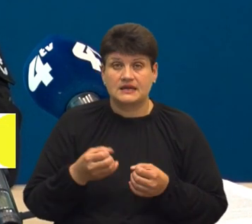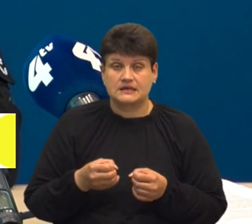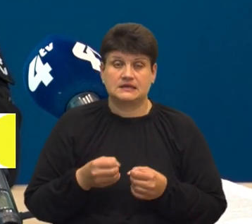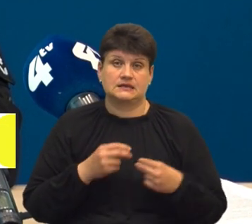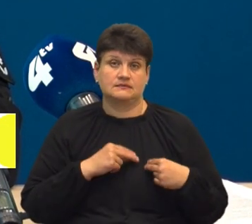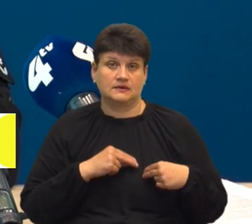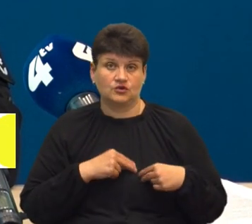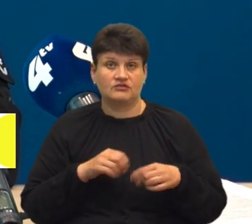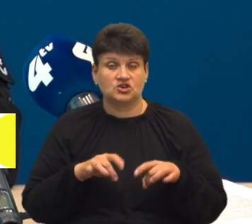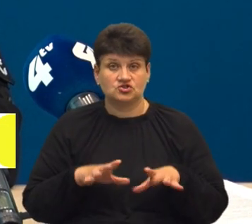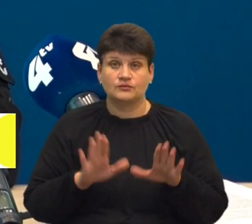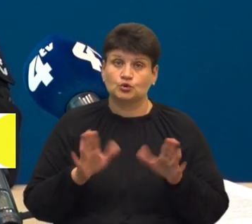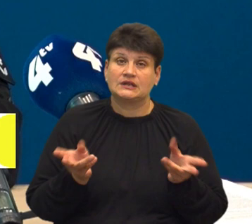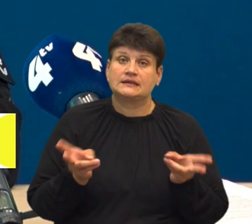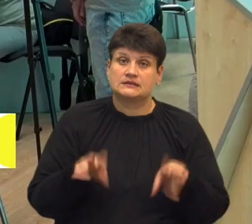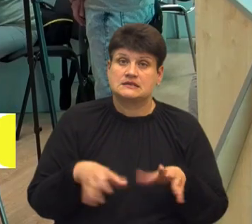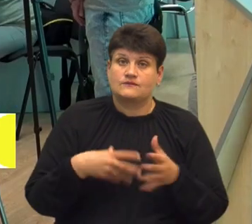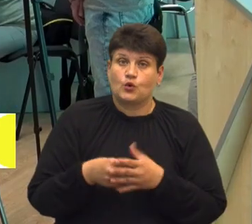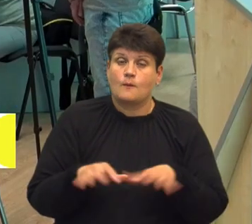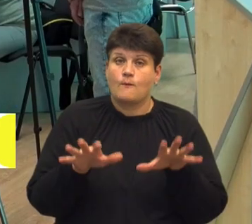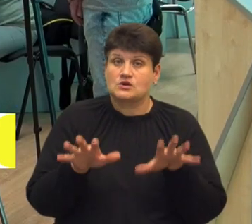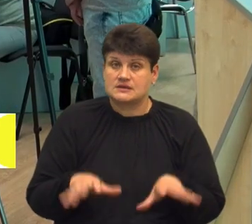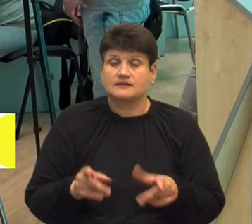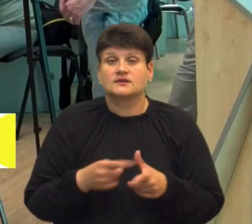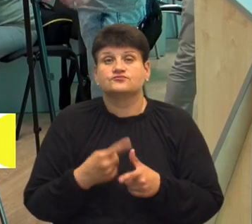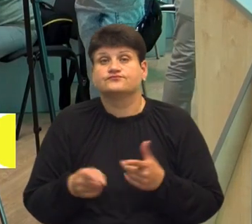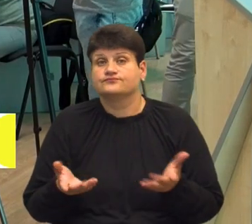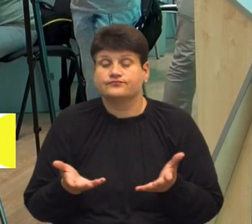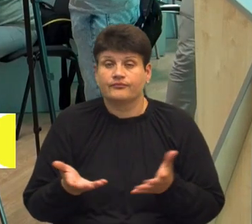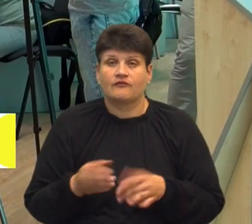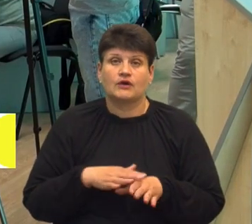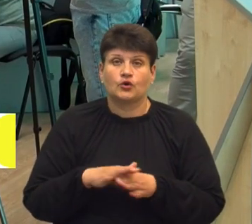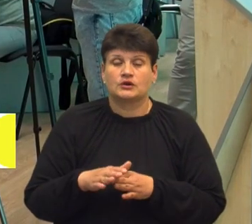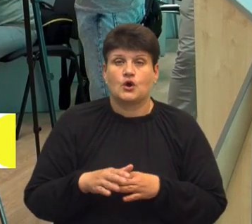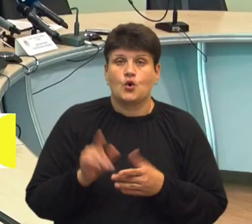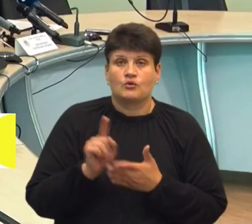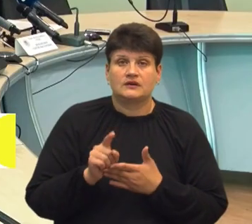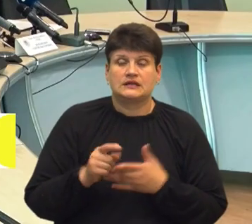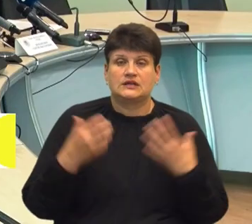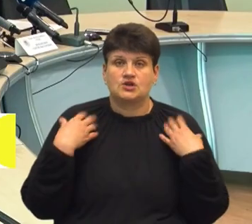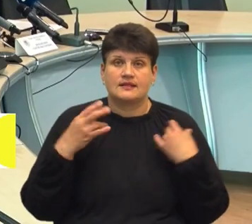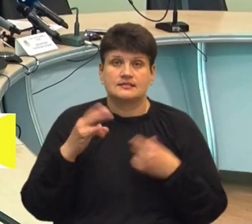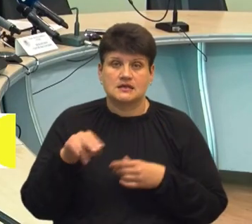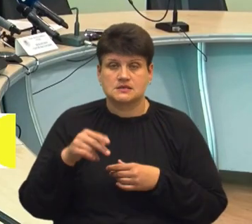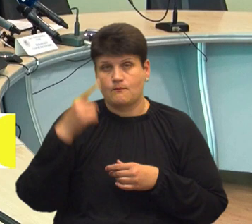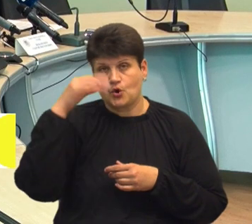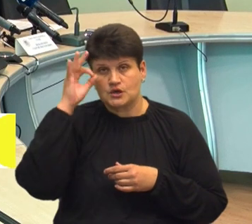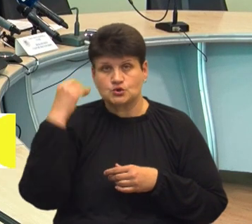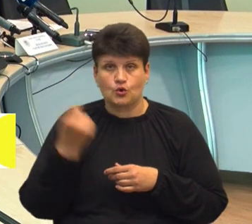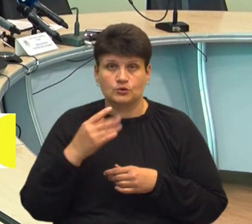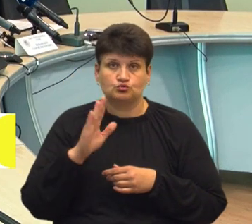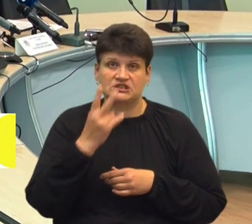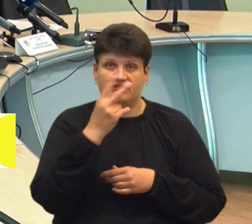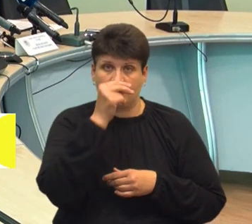керівники будуть на своїх посадах, ті, що були. Виконувати обов'язки начальника Нацполіції Тернопільщини, каже Сергій Зюбаненко, буде два